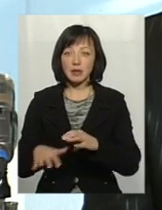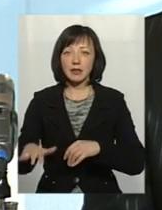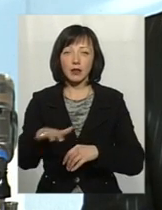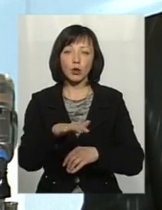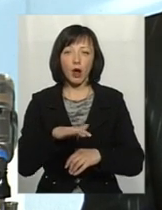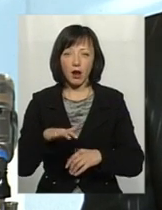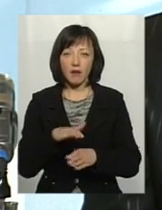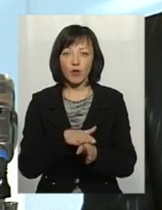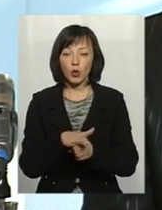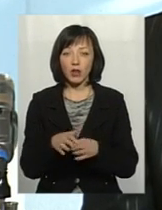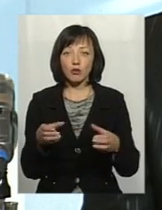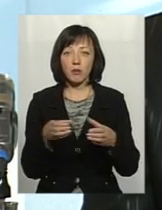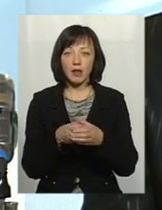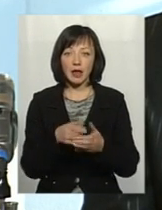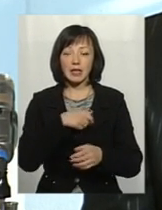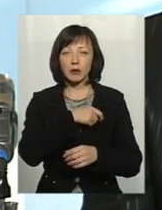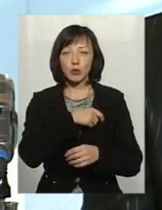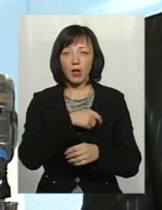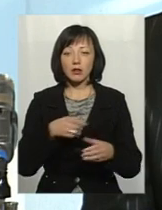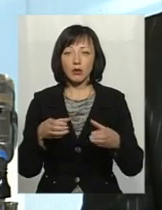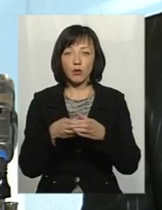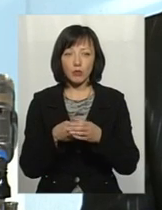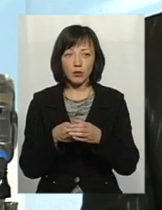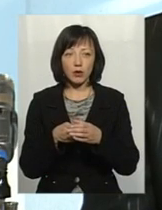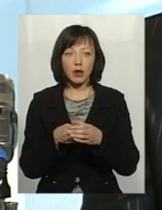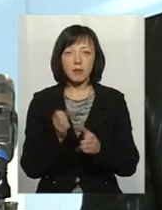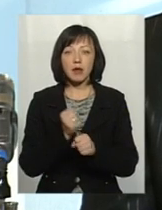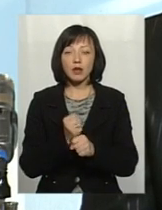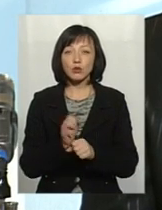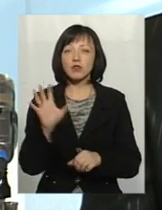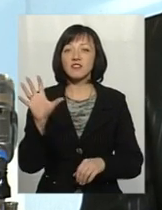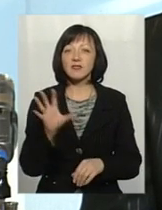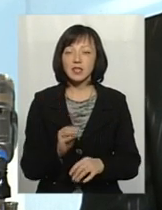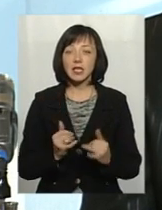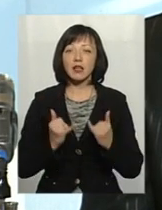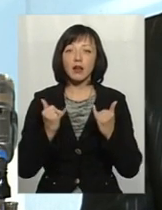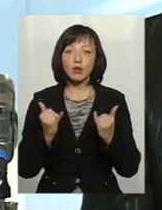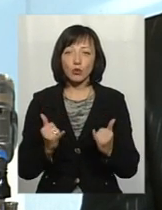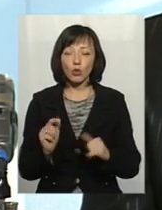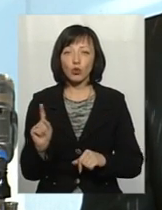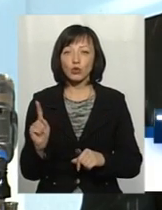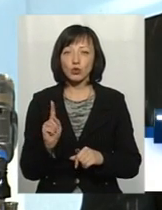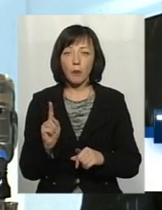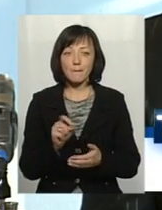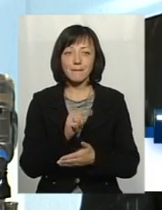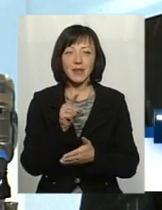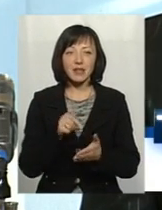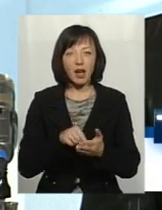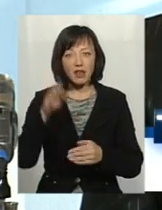виконавчий комітет, депутатський корпус, працюють всі для того, щоб питання